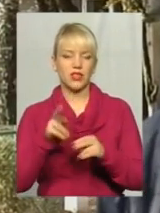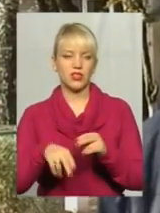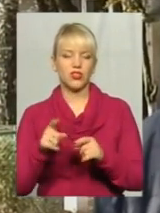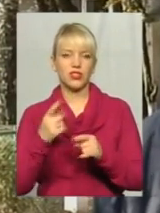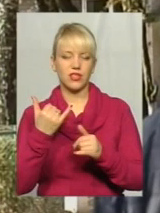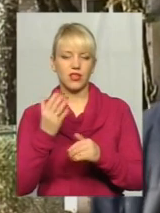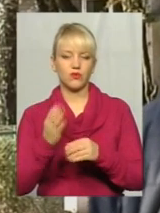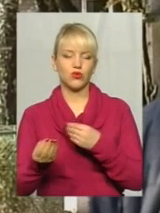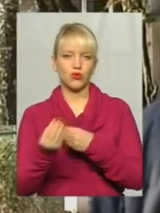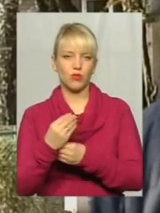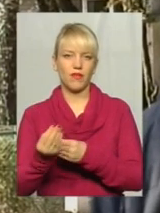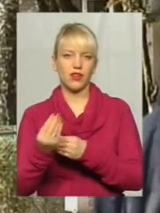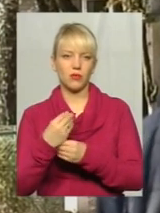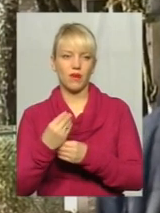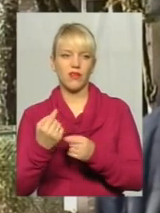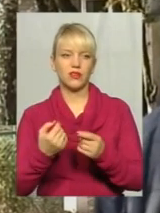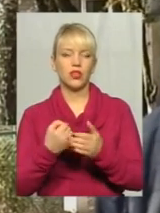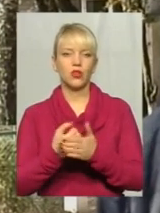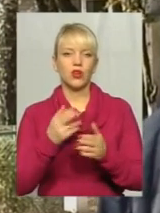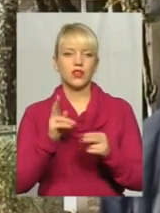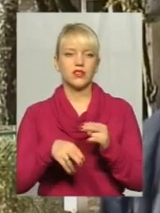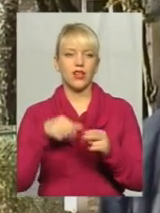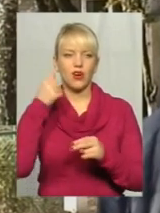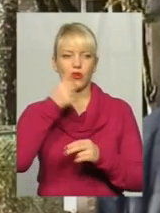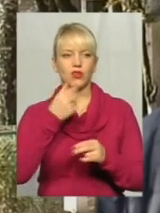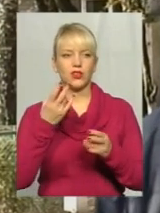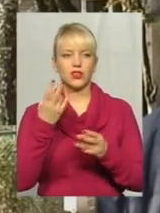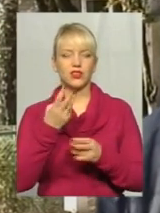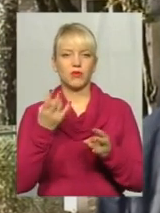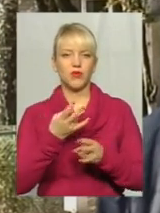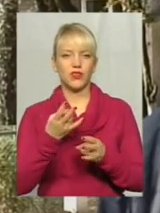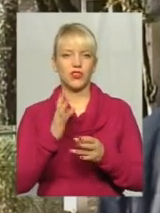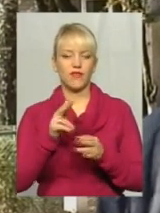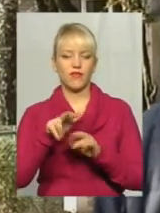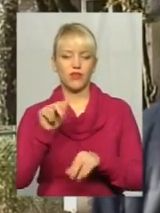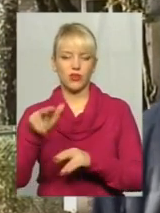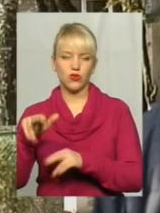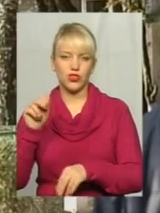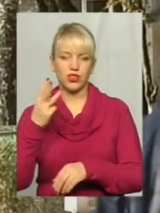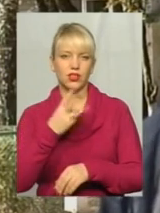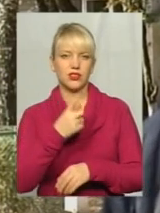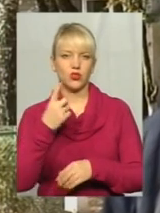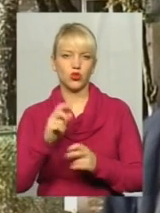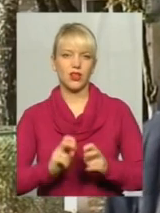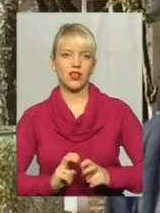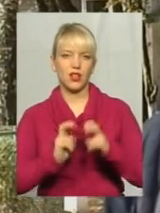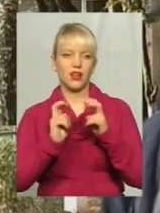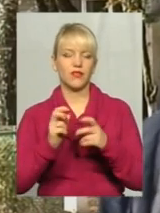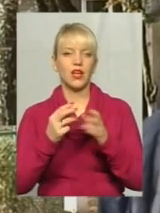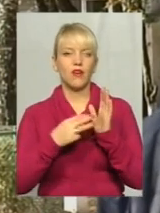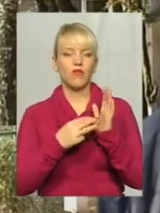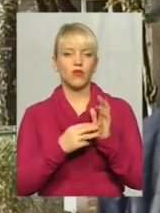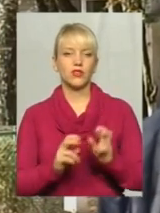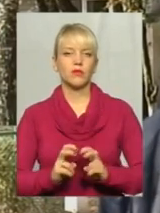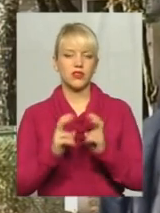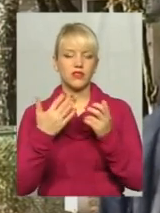додавлятися. Ще до кінця року має 30 додавання відключитися, того, що кінчається, і впливає термін. Вісім ліфтів ми